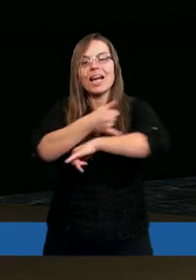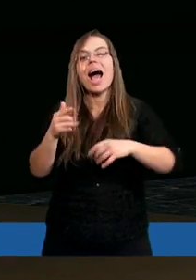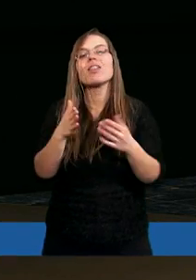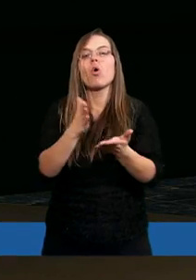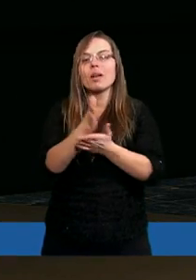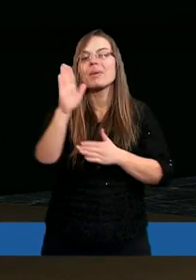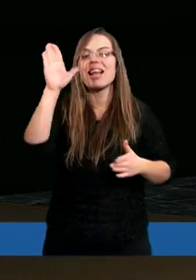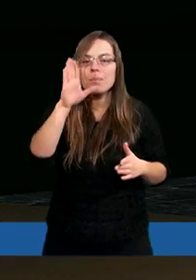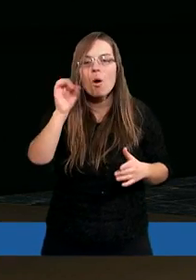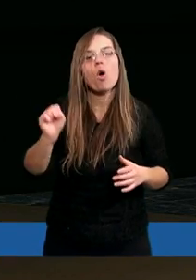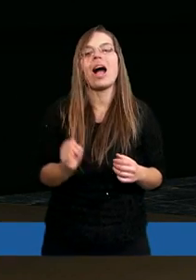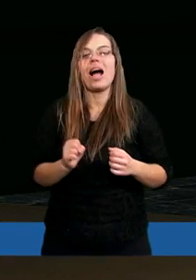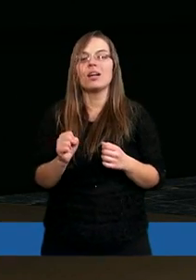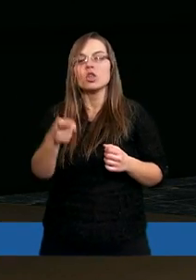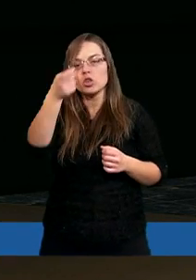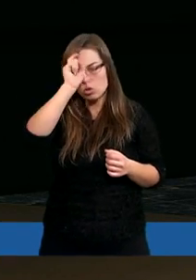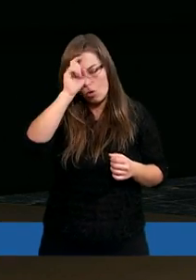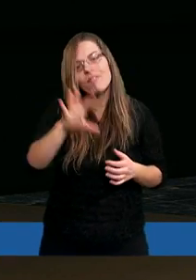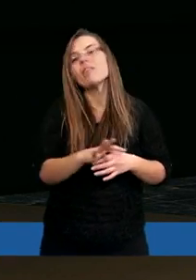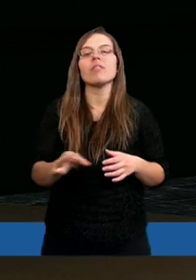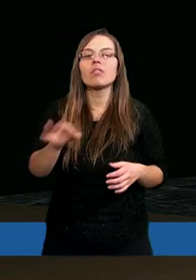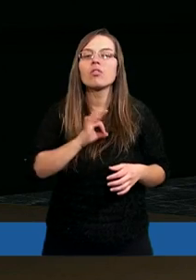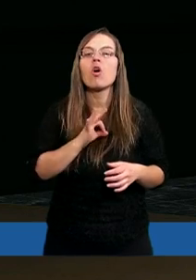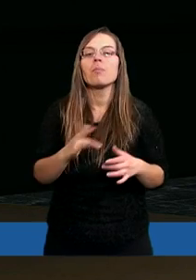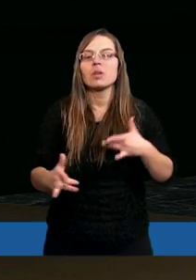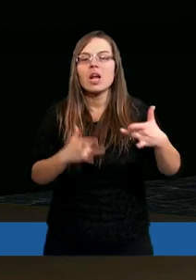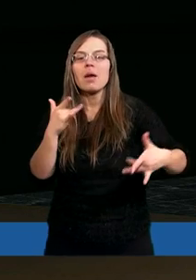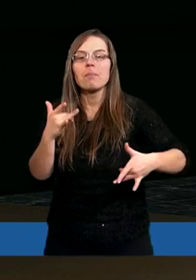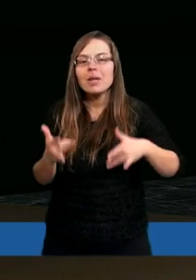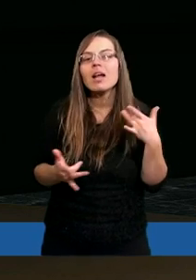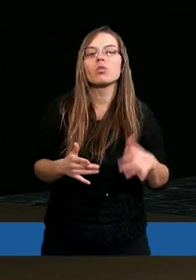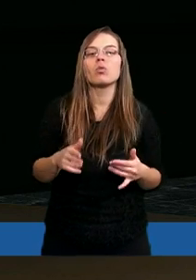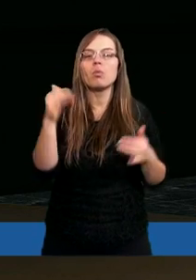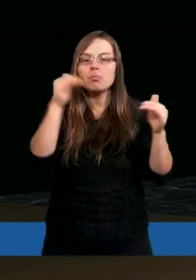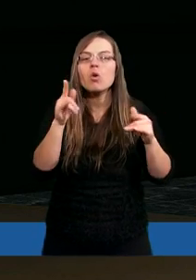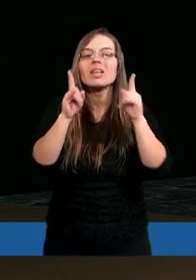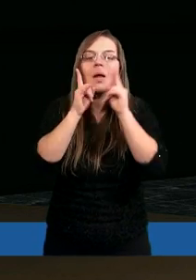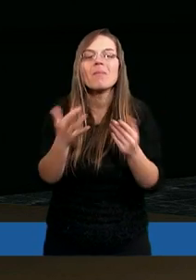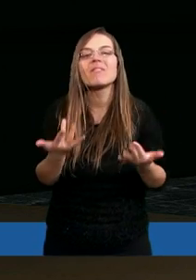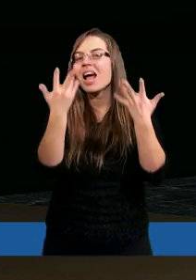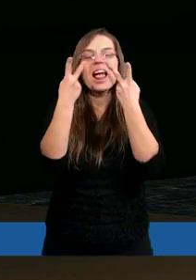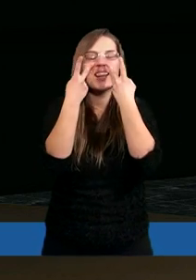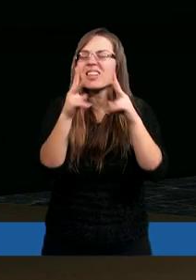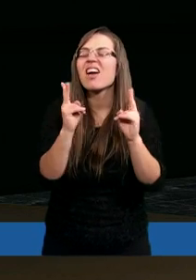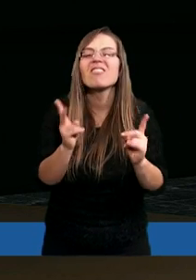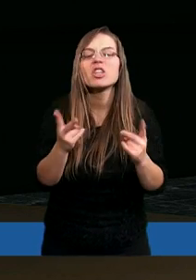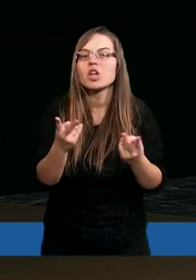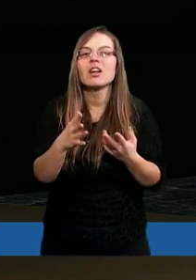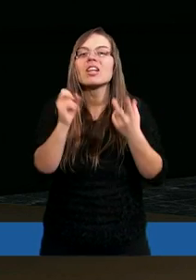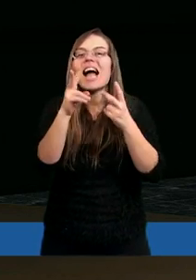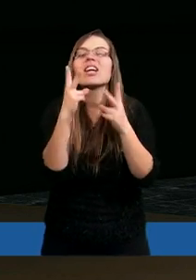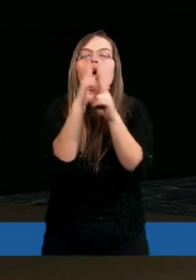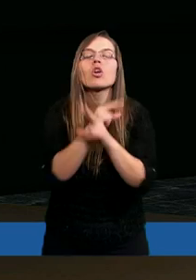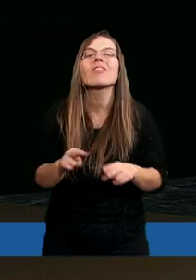Boga. Człowiek w swojej zatwardziałości może naprawdę wiele nie widzieć tak